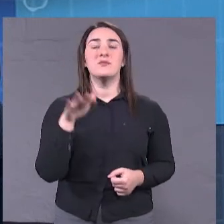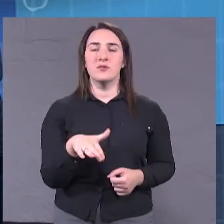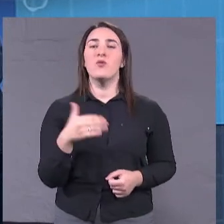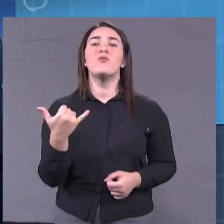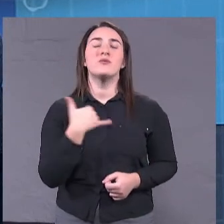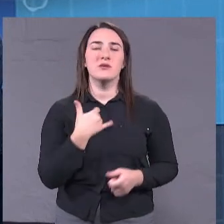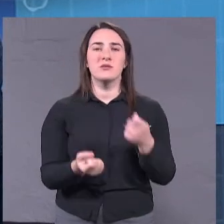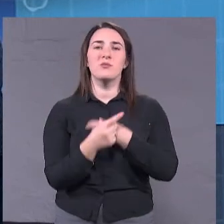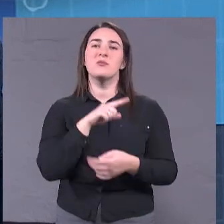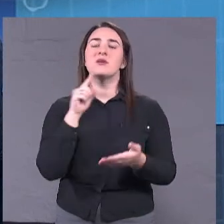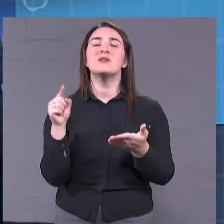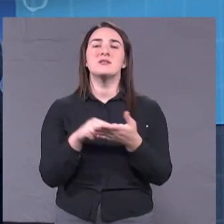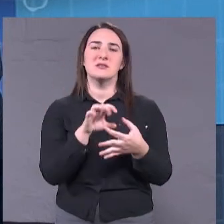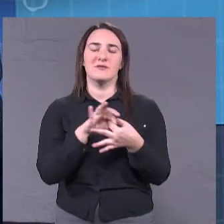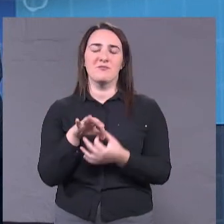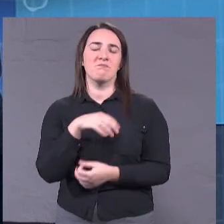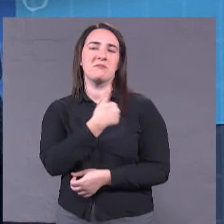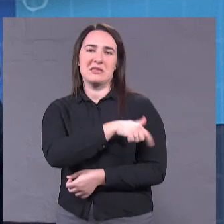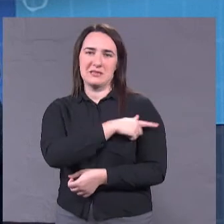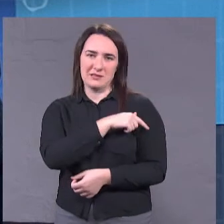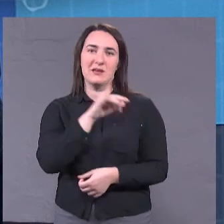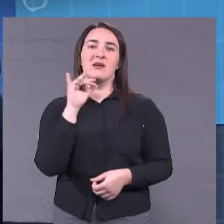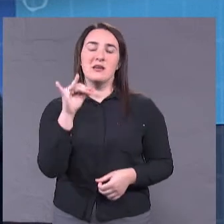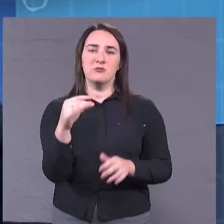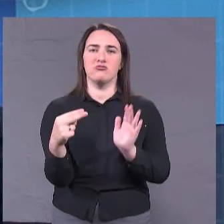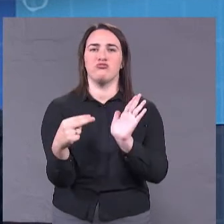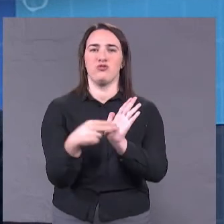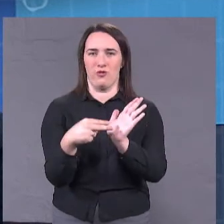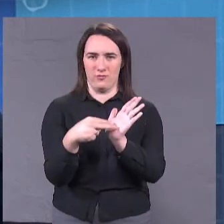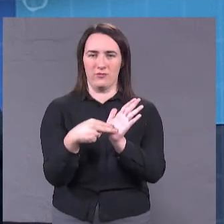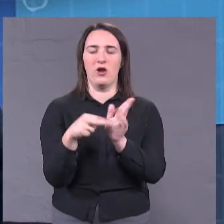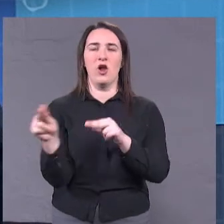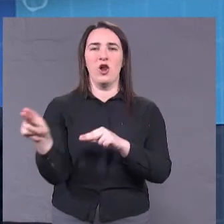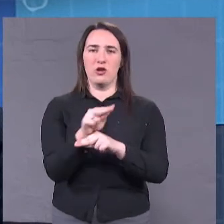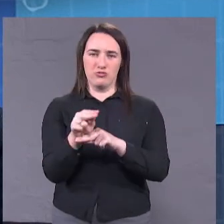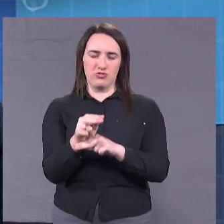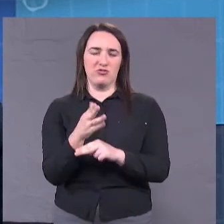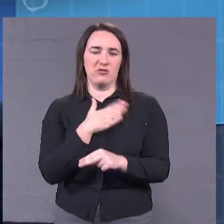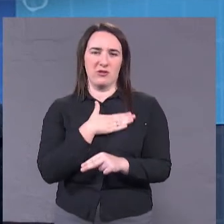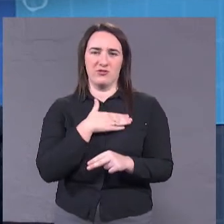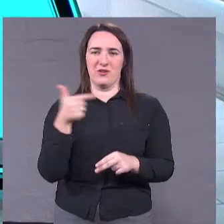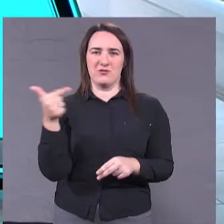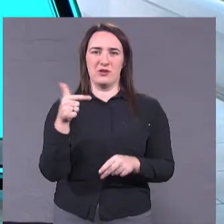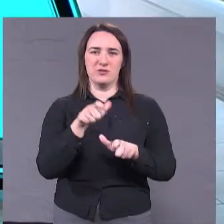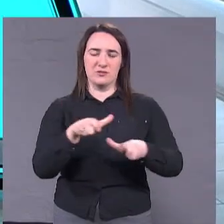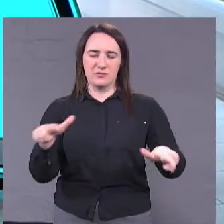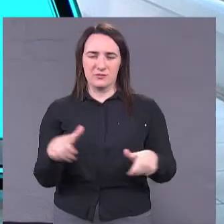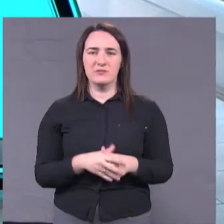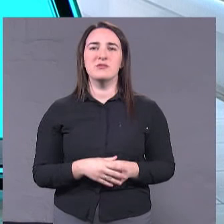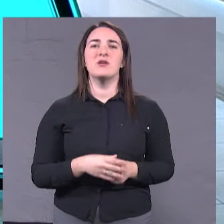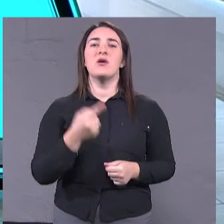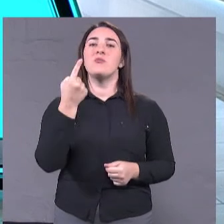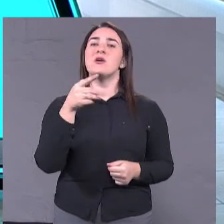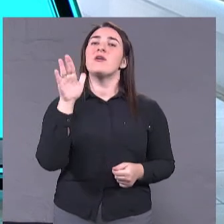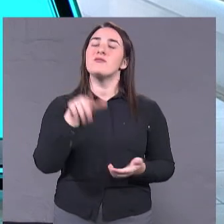вопросы, связані з медичиною і стоимостю лечення наших граждан. На перший план виходять вопросы,